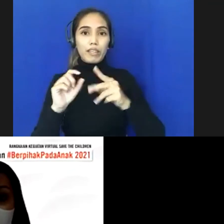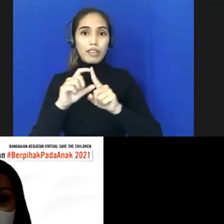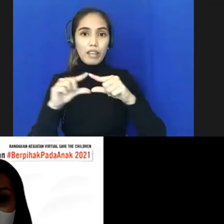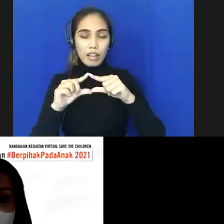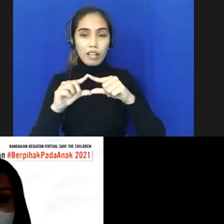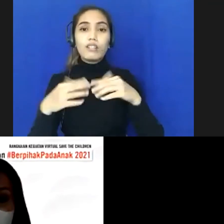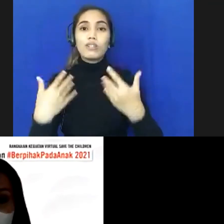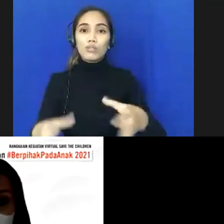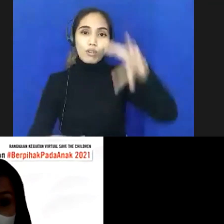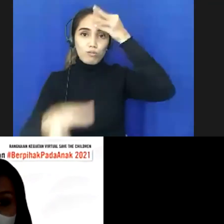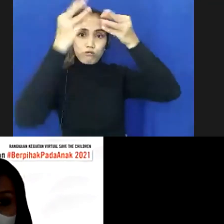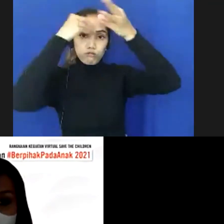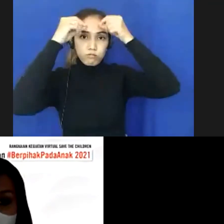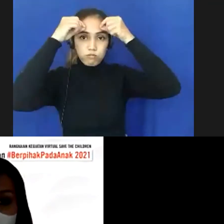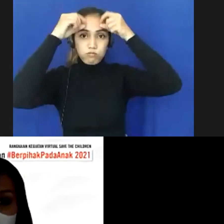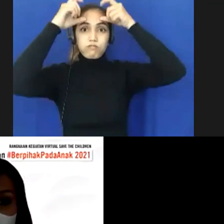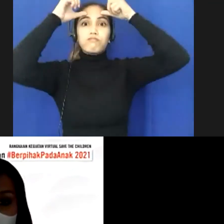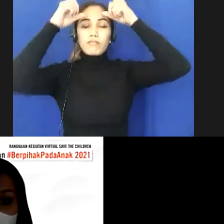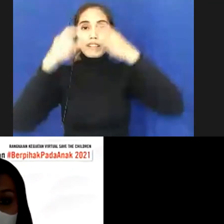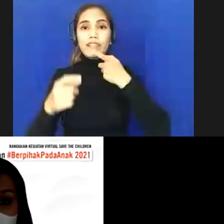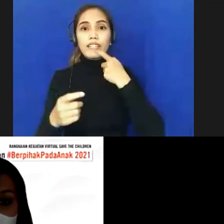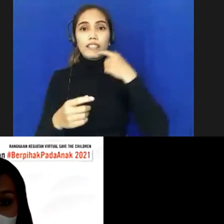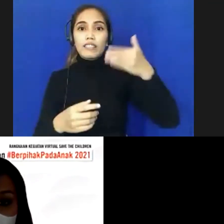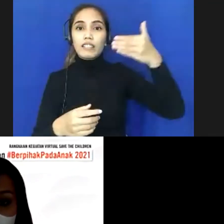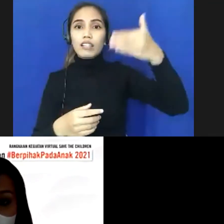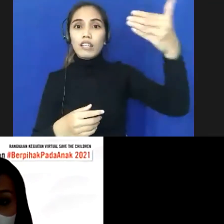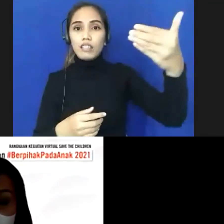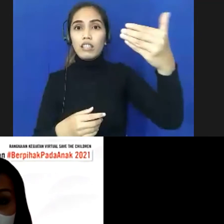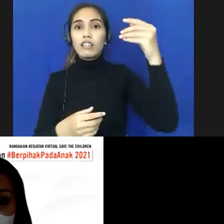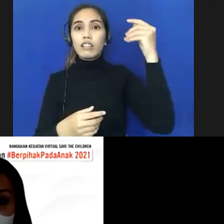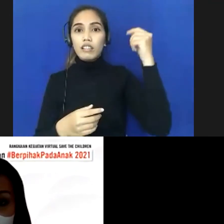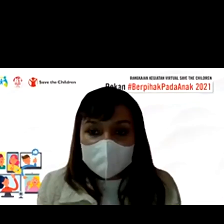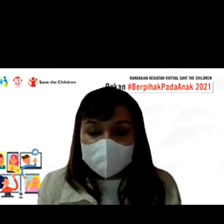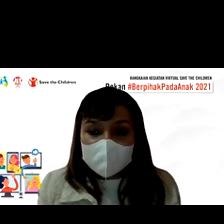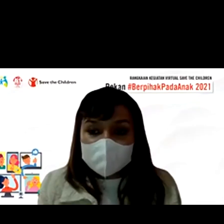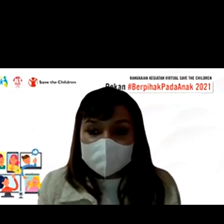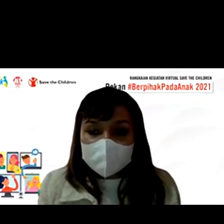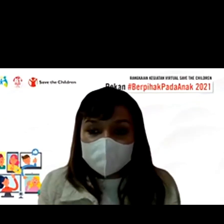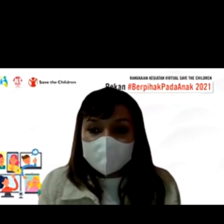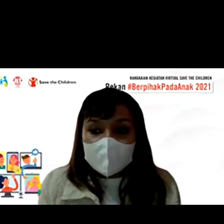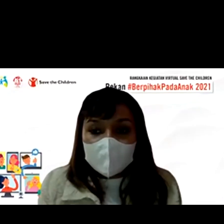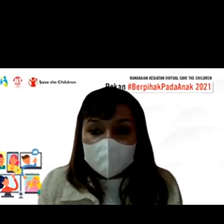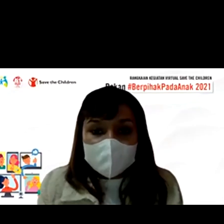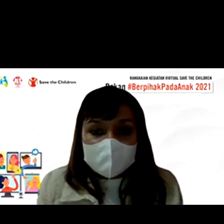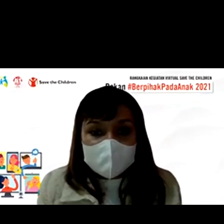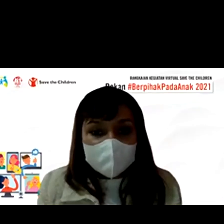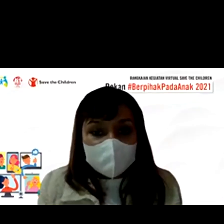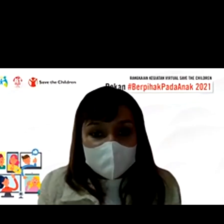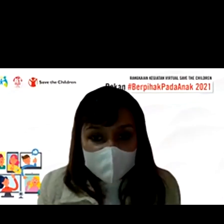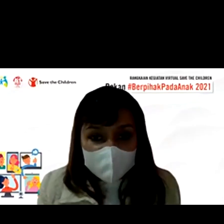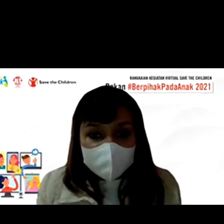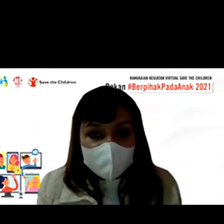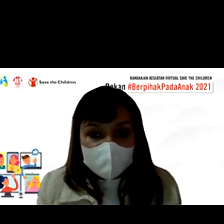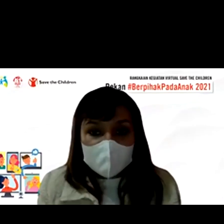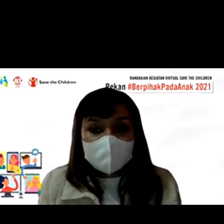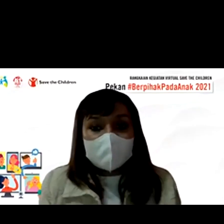memperkaya wawasan kita semua tentang strategi kebijakan pemerintah daerah dalam meningkatkan kualitas kesehatan